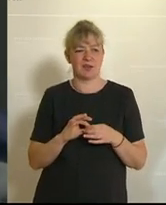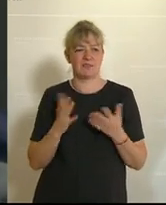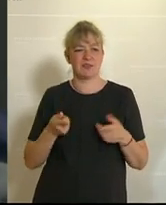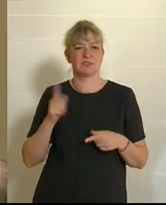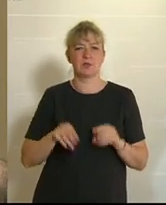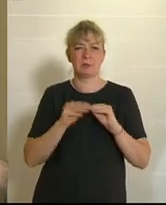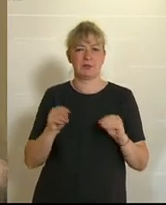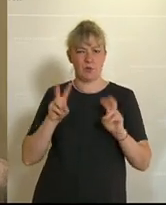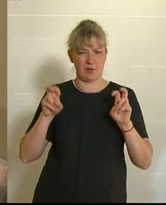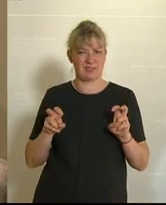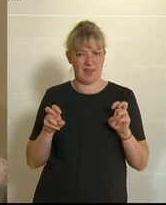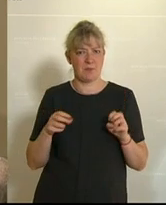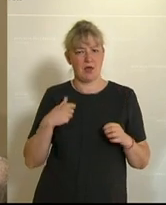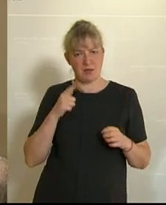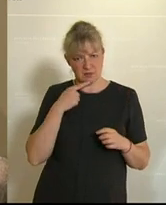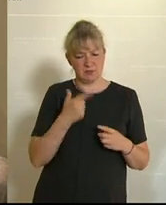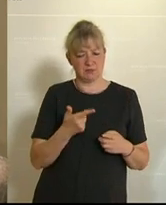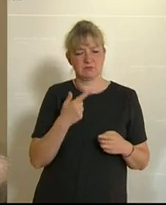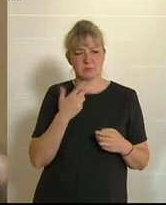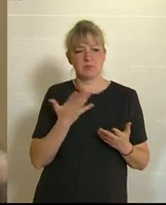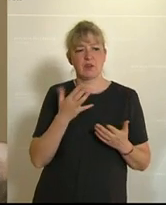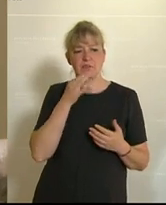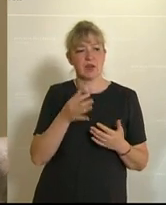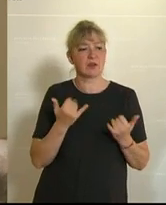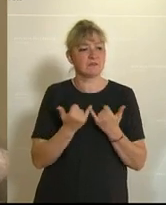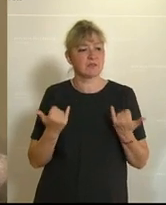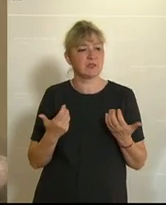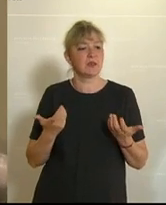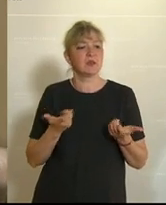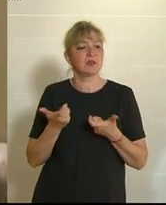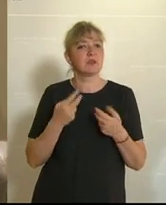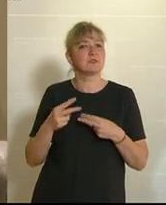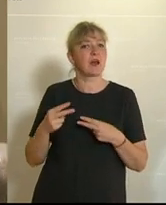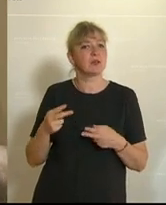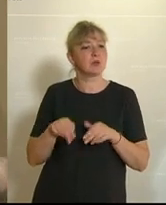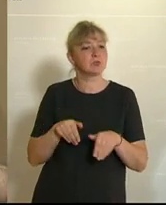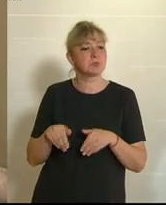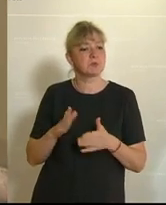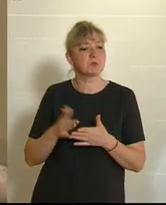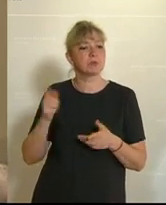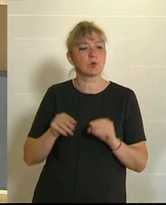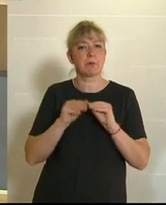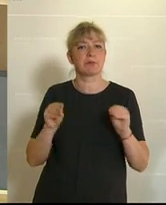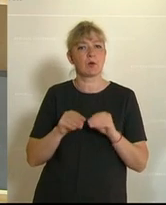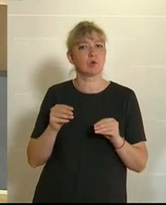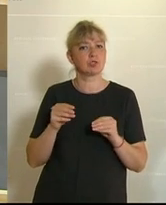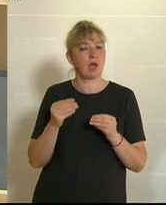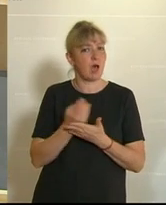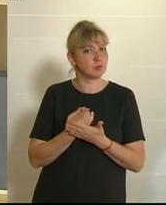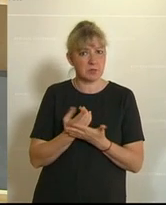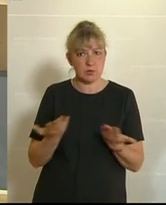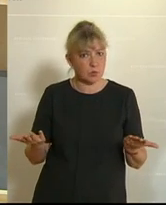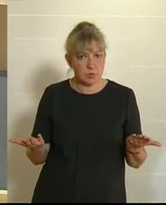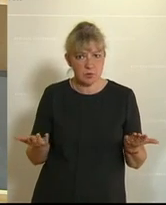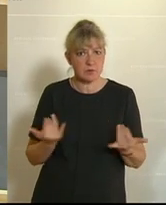Sonderpädagogik betrifft, einmal hervorheben und auch die Frage stellen, wie geht es denn jetzt weiter, Herr Bundesminister, mit der sonderpädagogischen Ausbildung? Wie